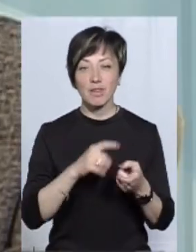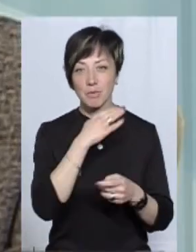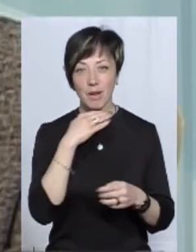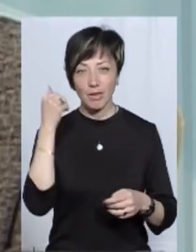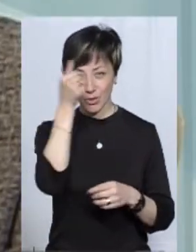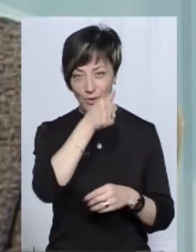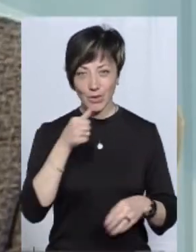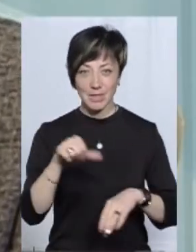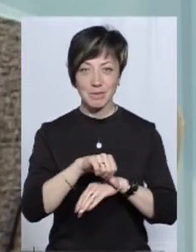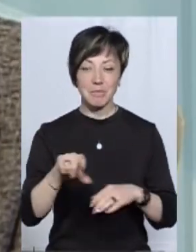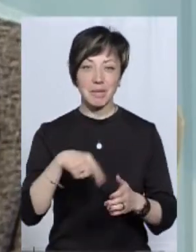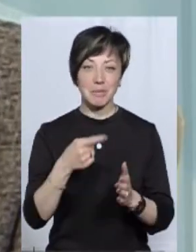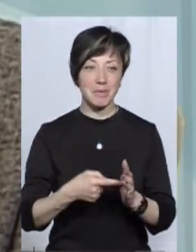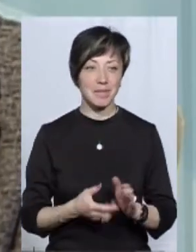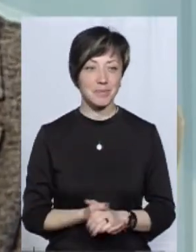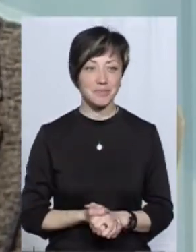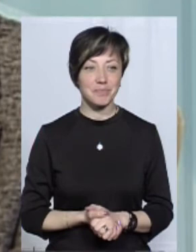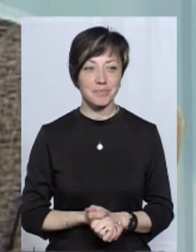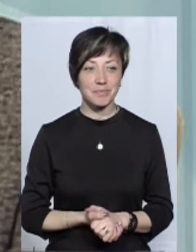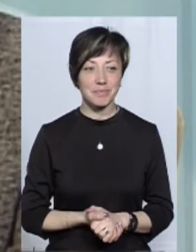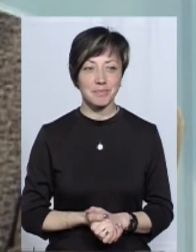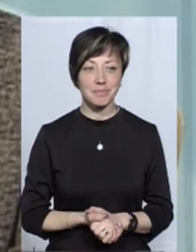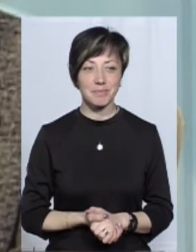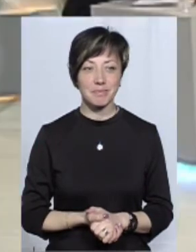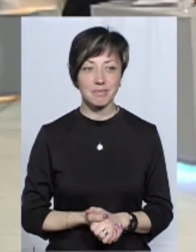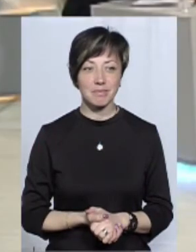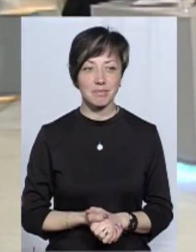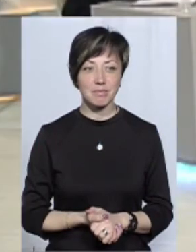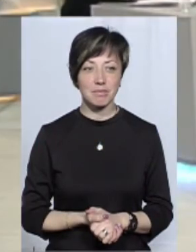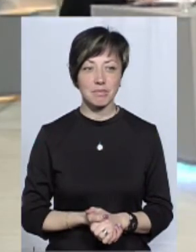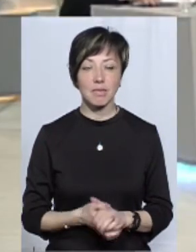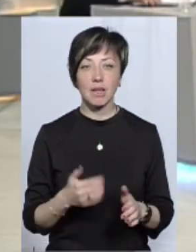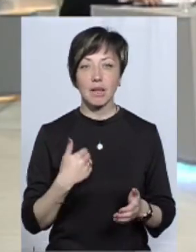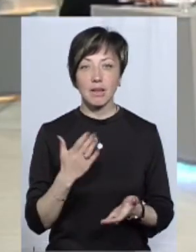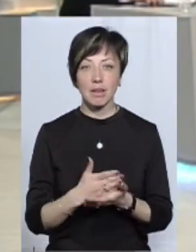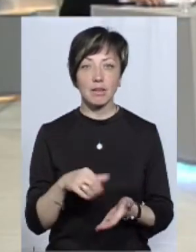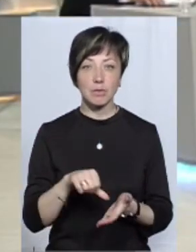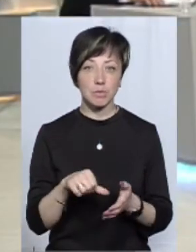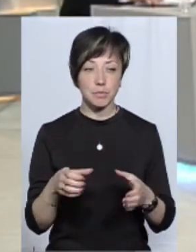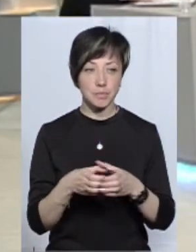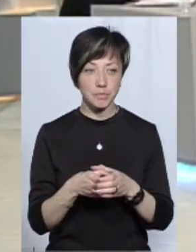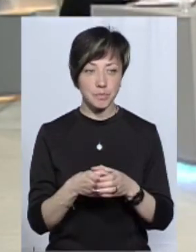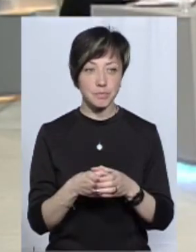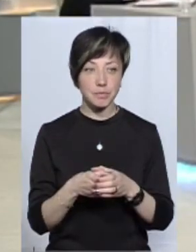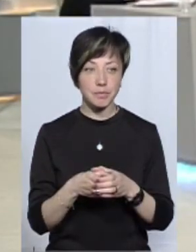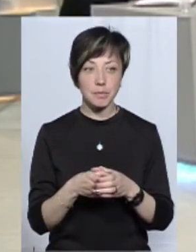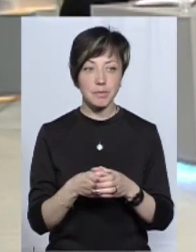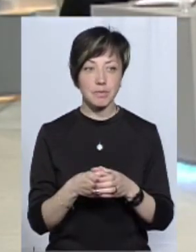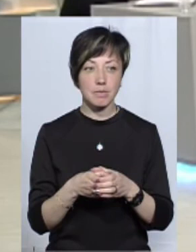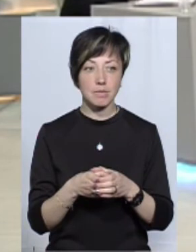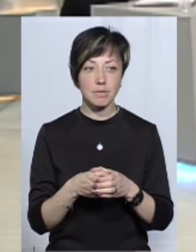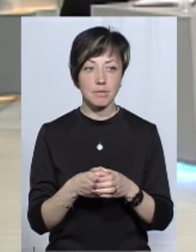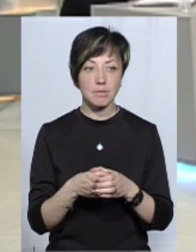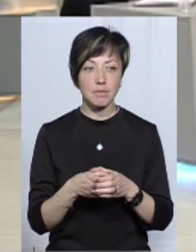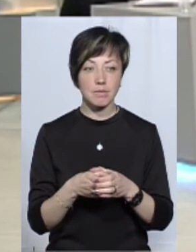багато років з митними питаннями. В громадській раді. В громадській раді. Я впевнена, що багато хто не